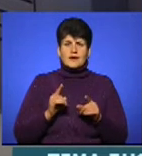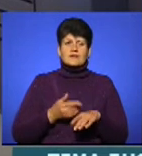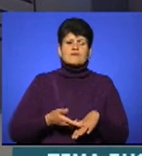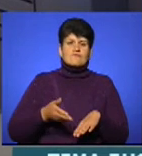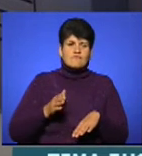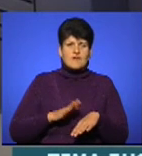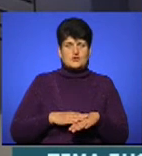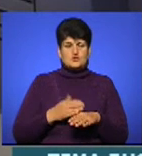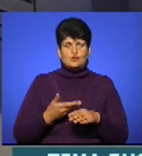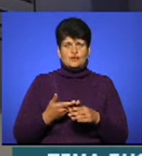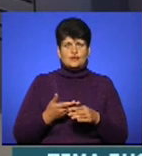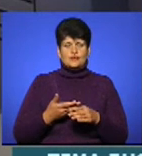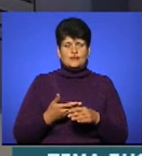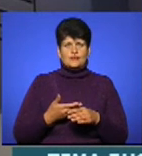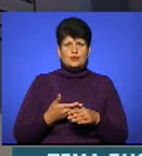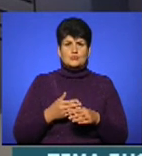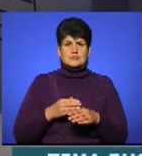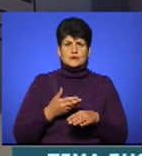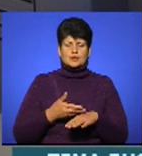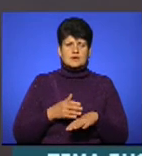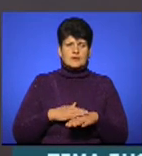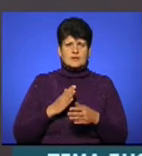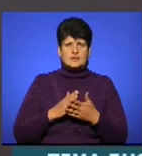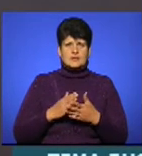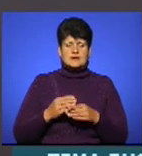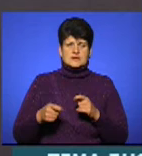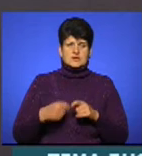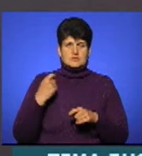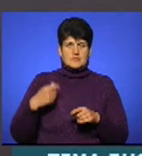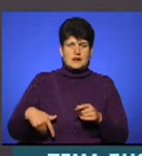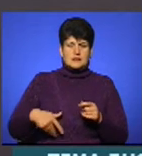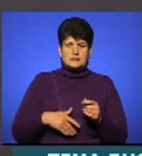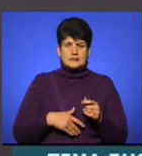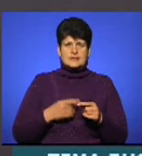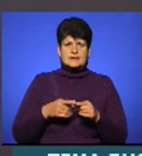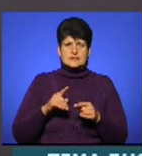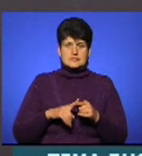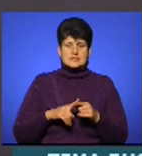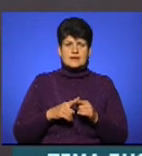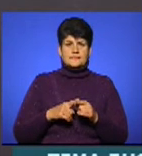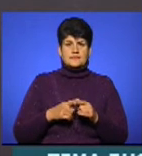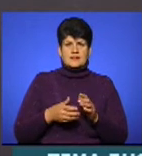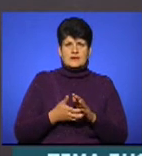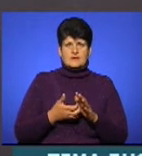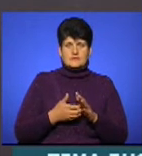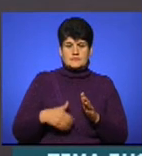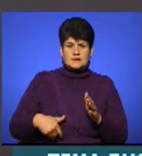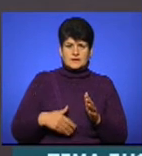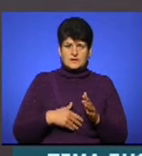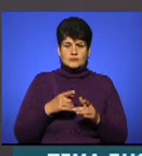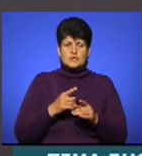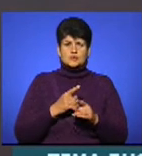ускладненням є ураження нирок. Це так звана гостра ниркова недостатність. У нас